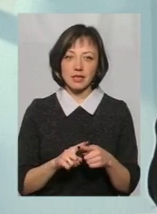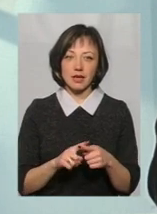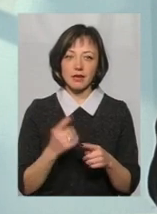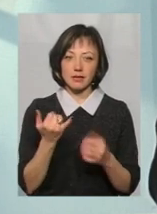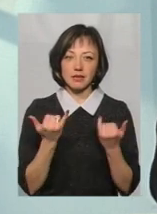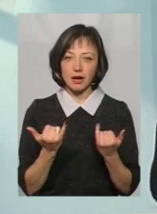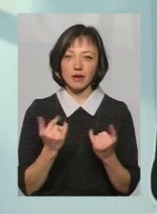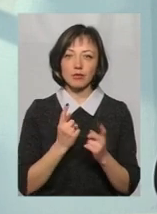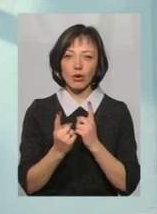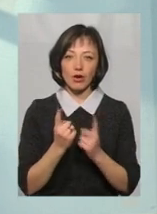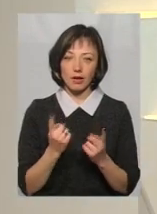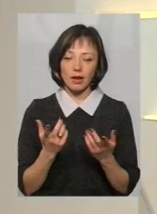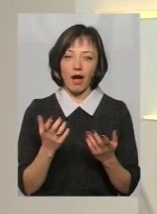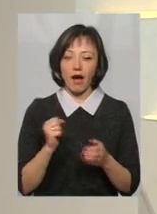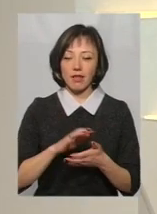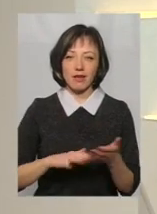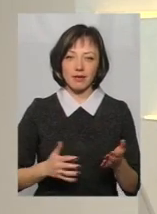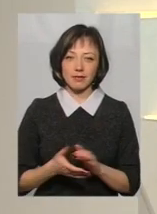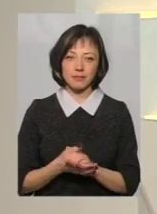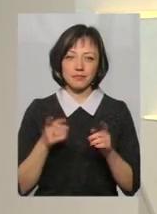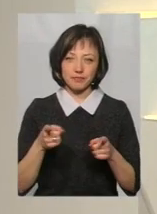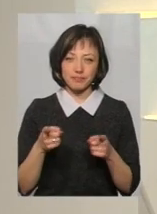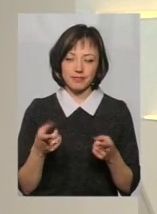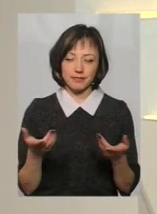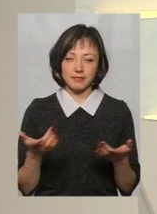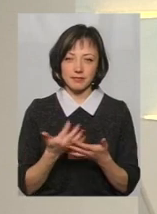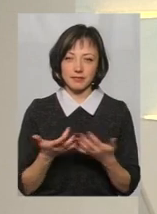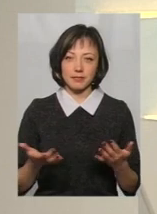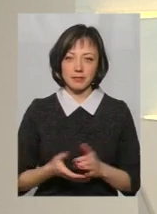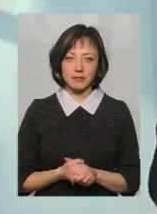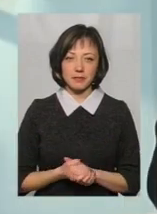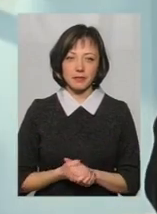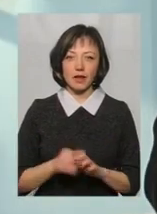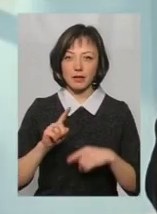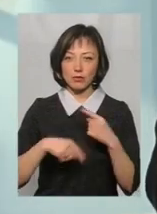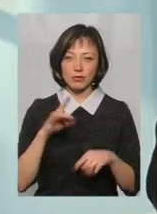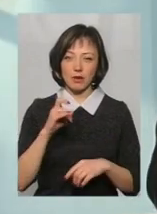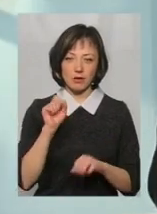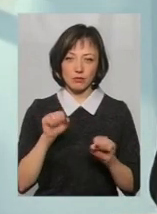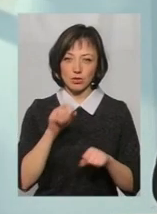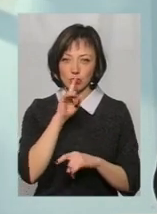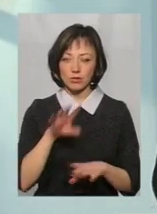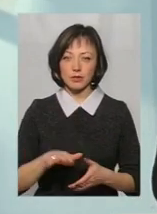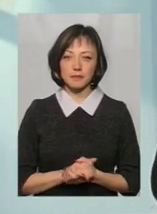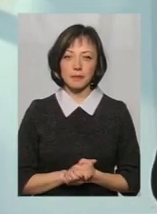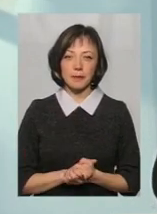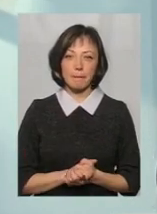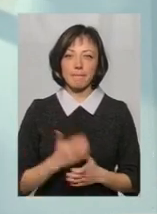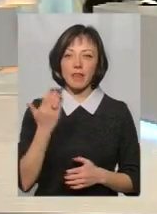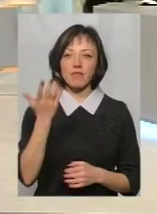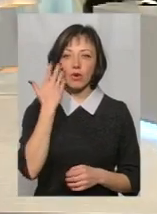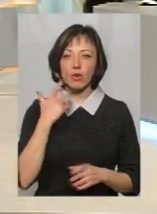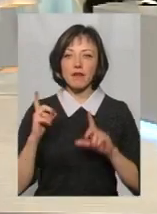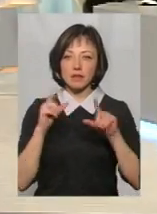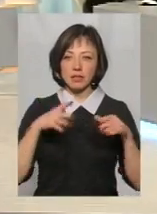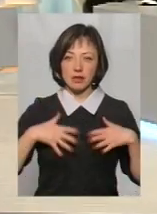ще приїдете. Ну, я повинен там приїхали, але вже з таким натяком, що наступного разу дуже можна. Пане Юрію, а ви, коли виїжджали